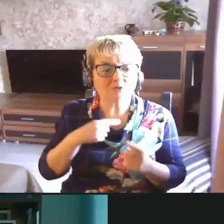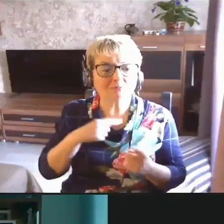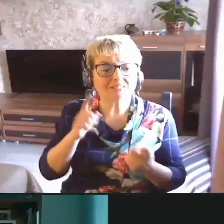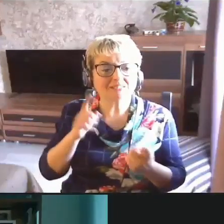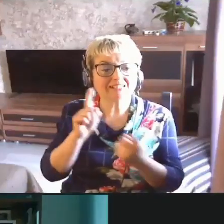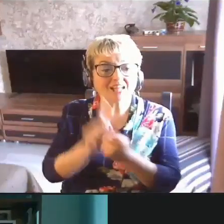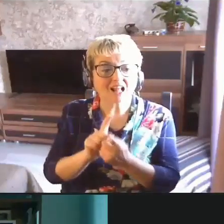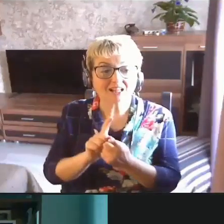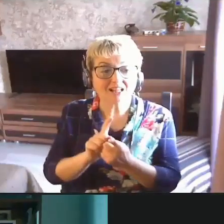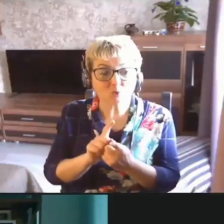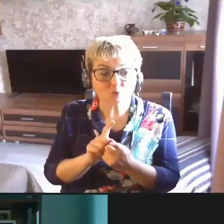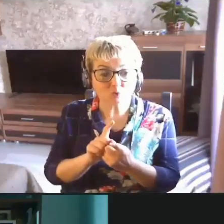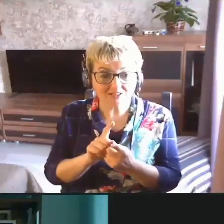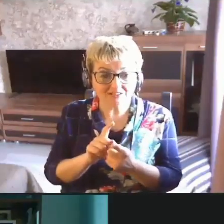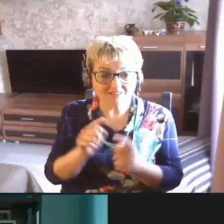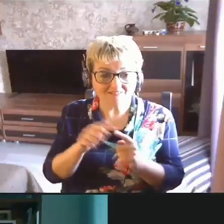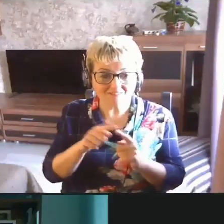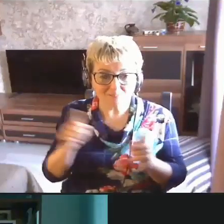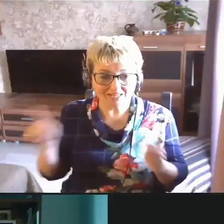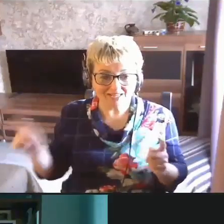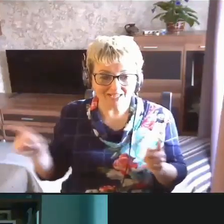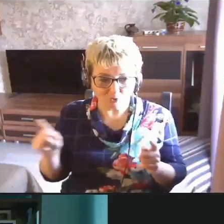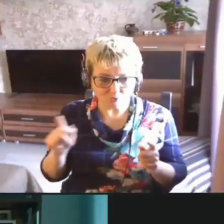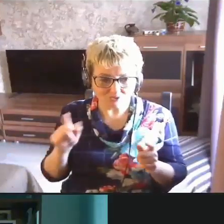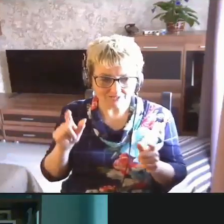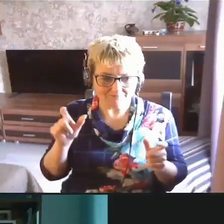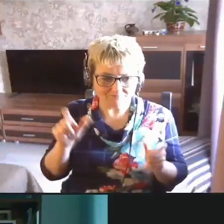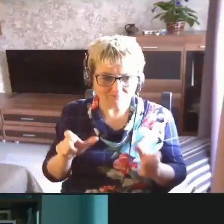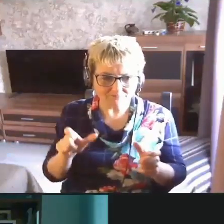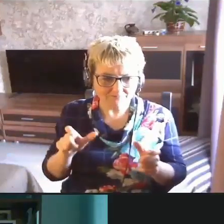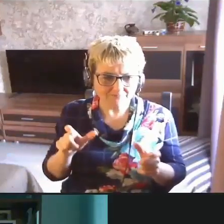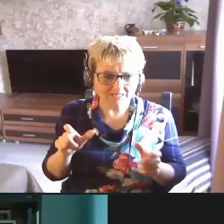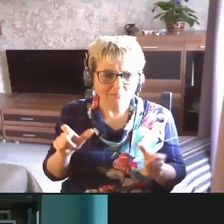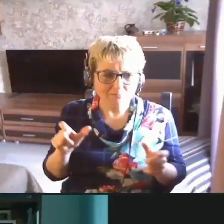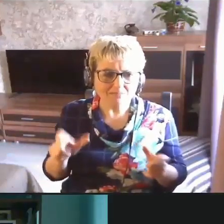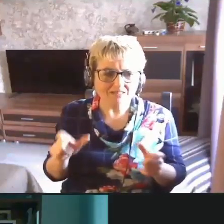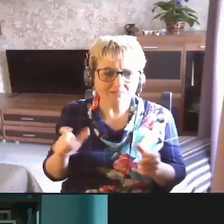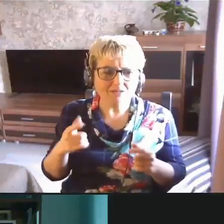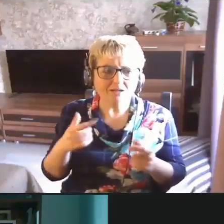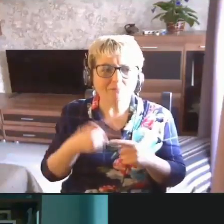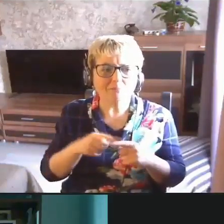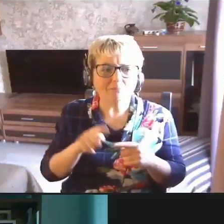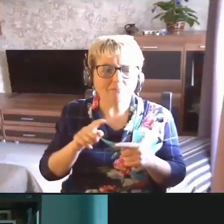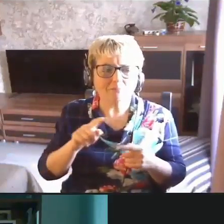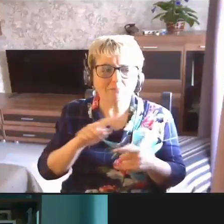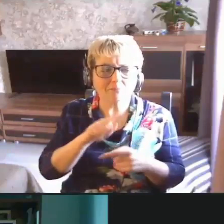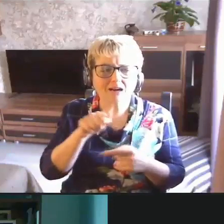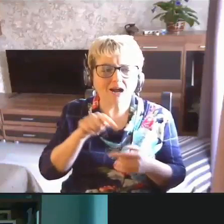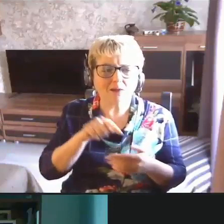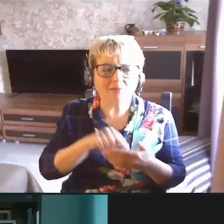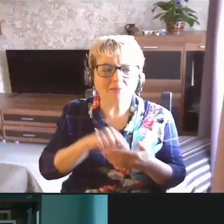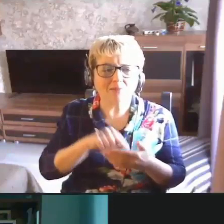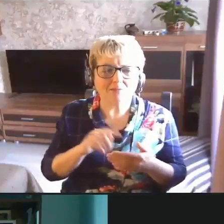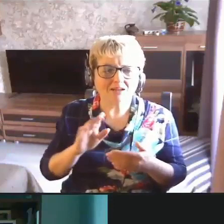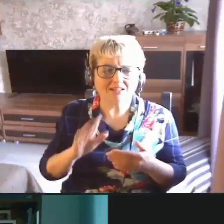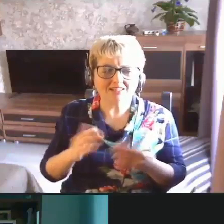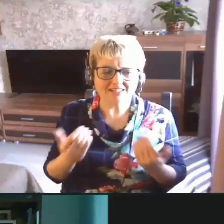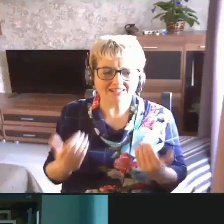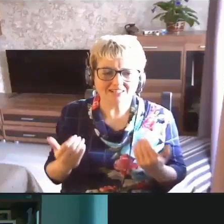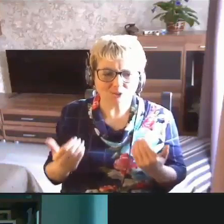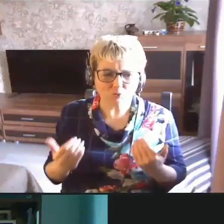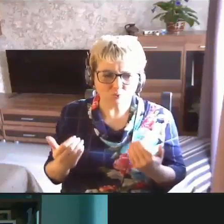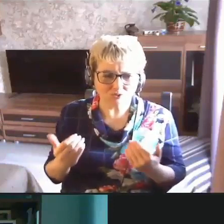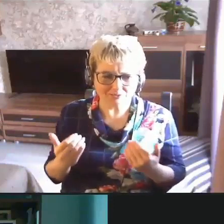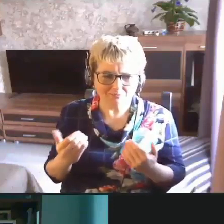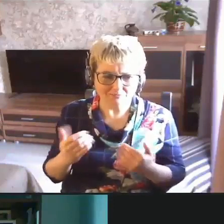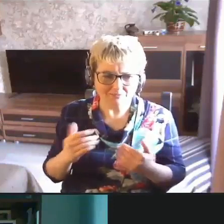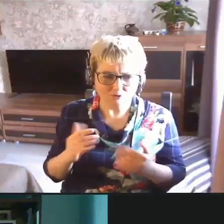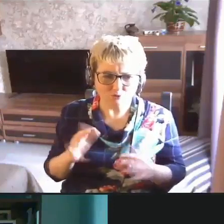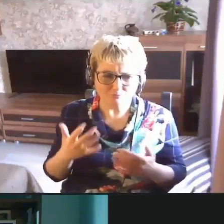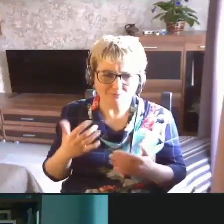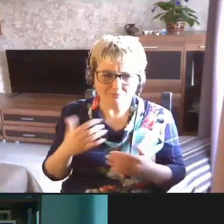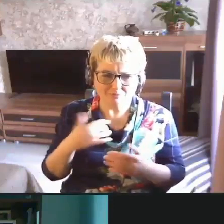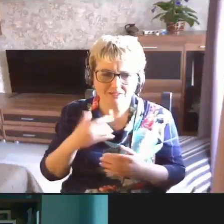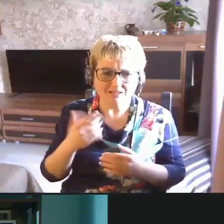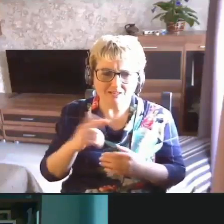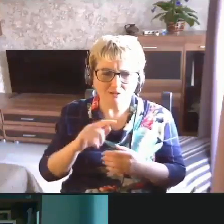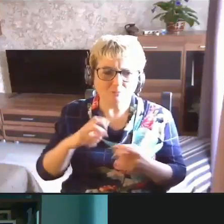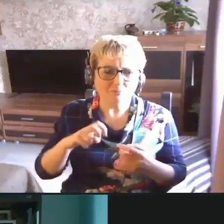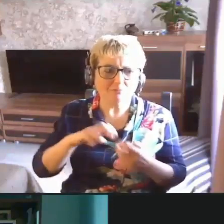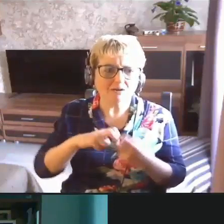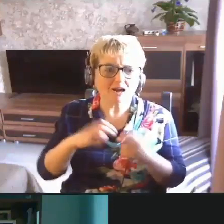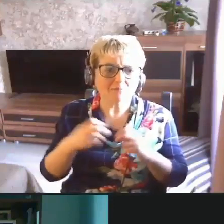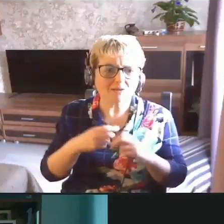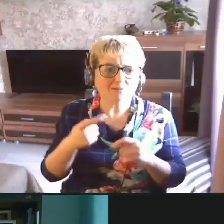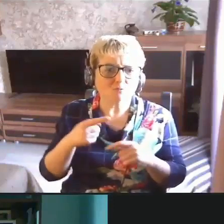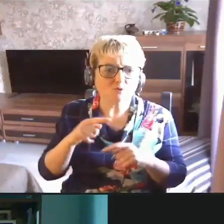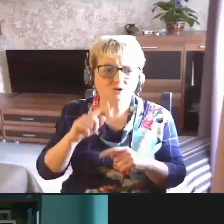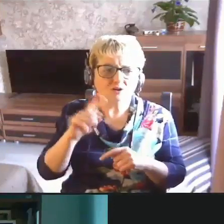в период пандемии, но это проблемы не сиюминутные, мы неоднократно эту проблему